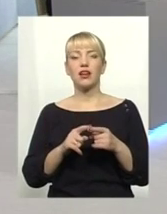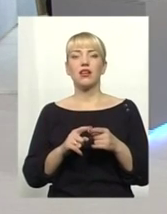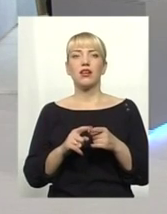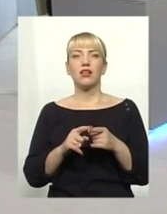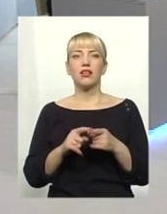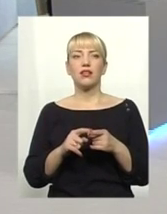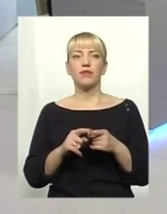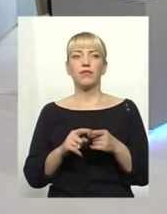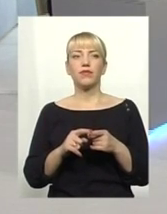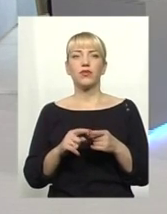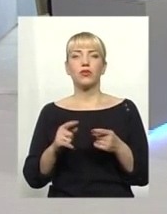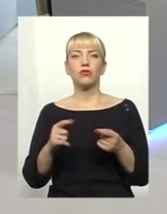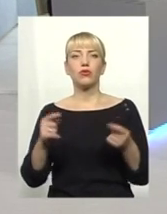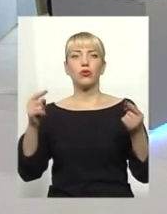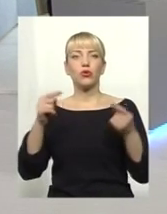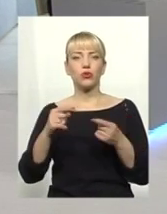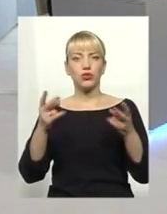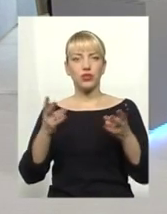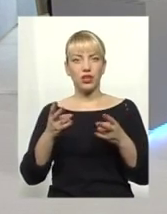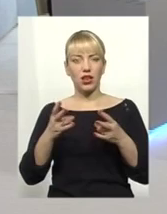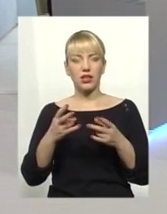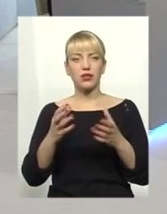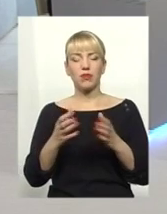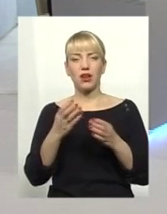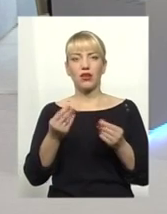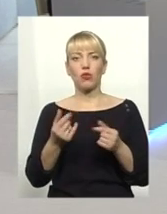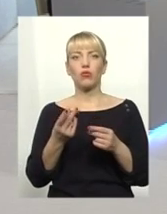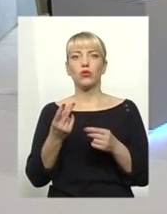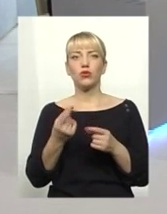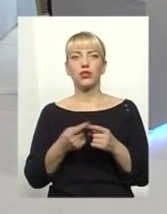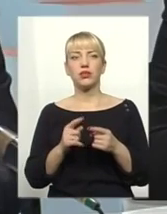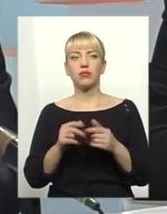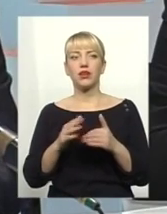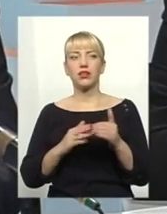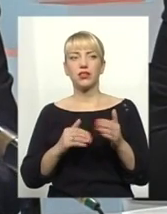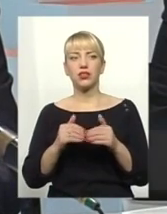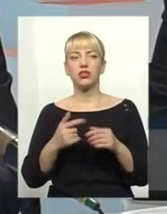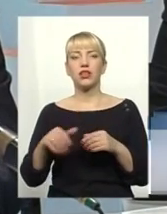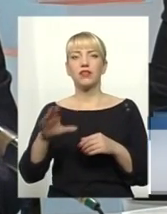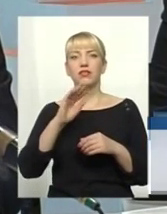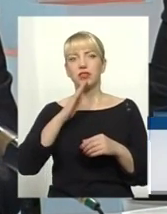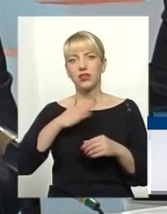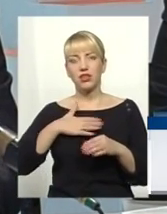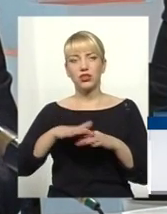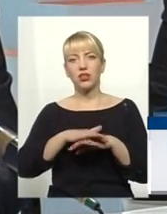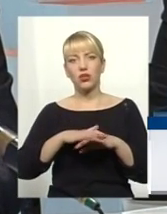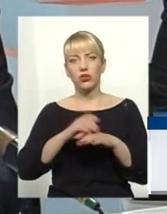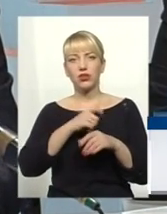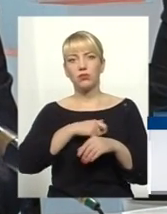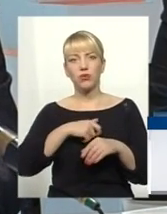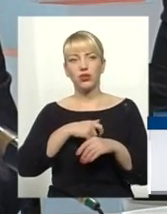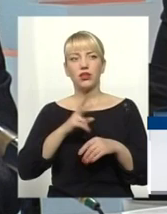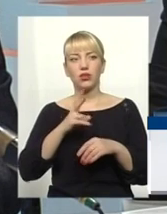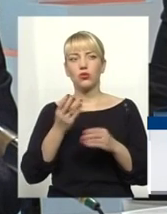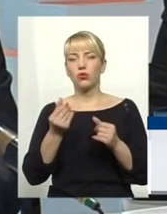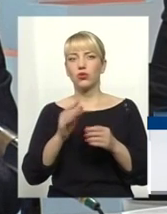коштів в готівці, друге, що практично всі наші народні депутати бізнесмени, які кошти не